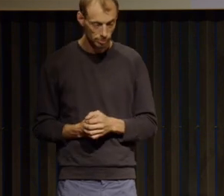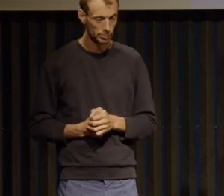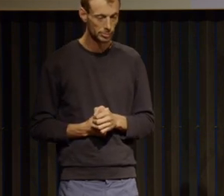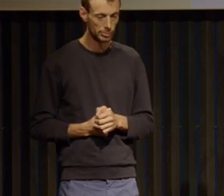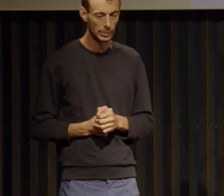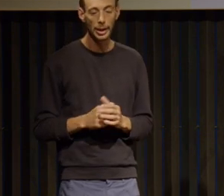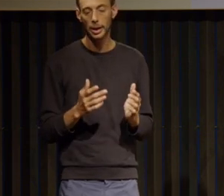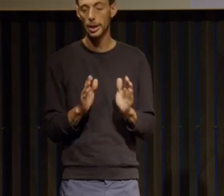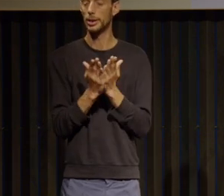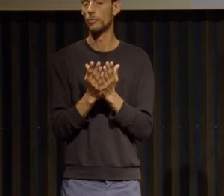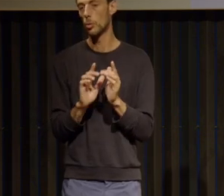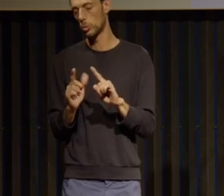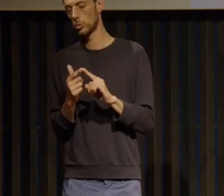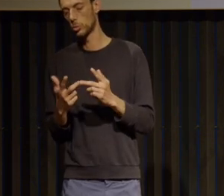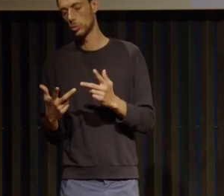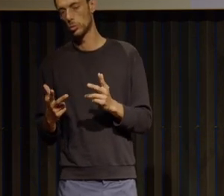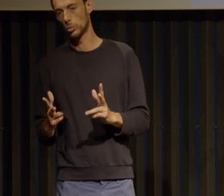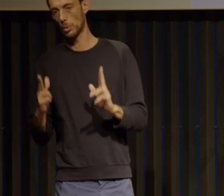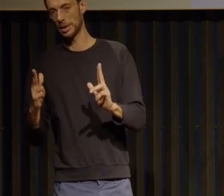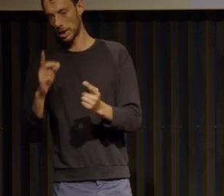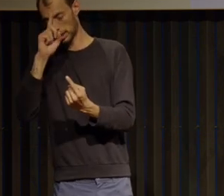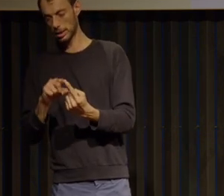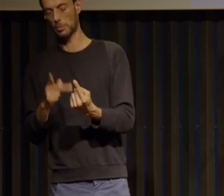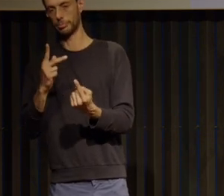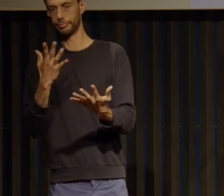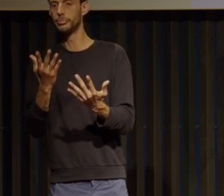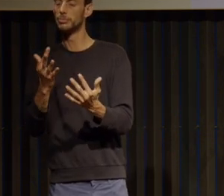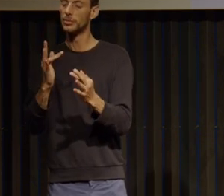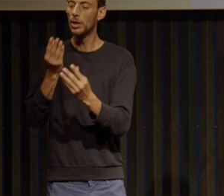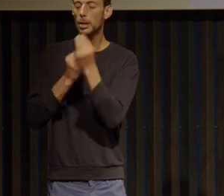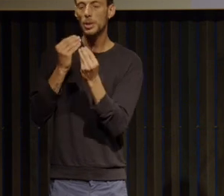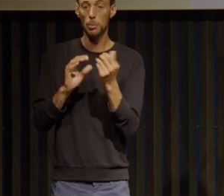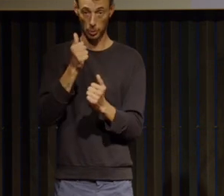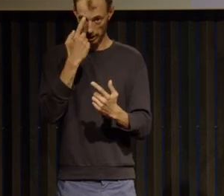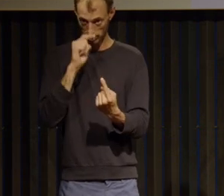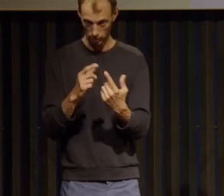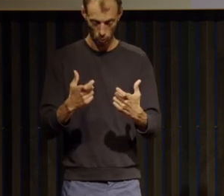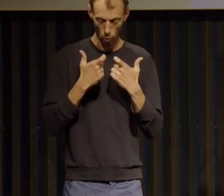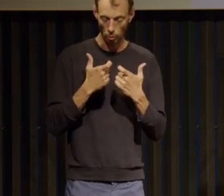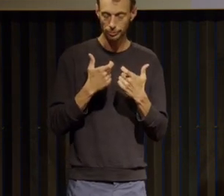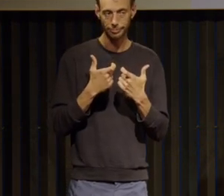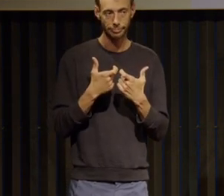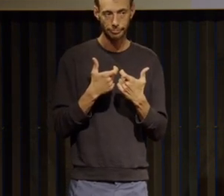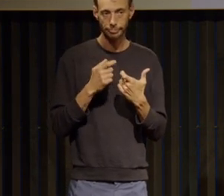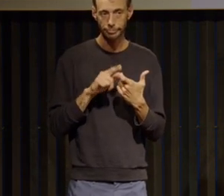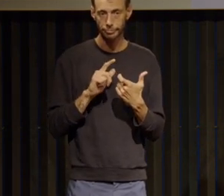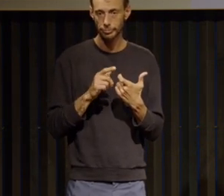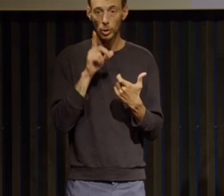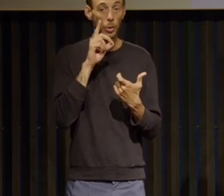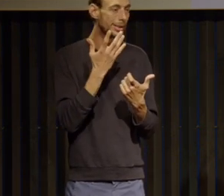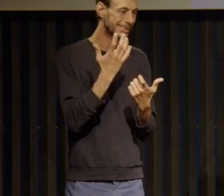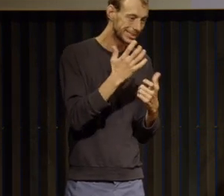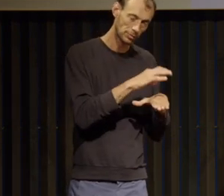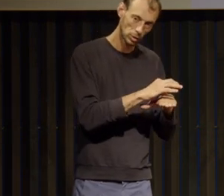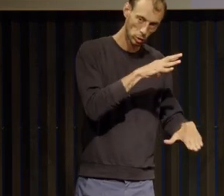alimentaires donc tout d'abord la question du contrôle parce que on ne peut pas enfin pour avancer sur le chemin de la guérison il faut